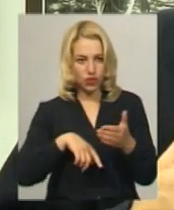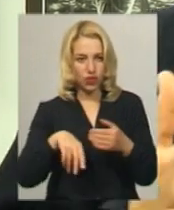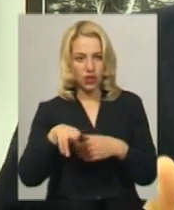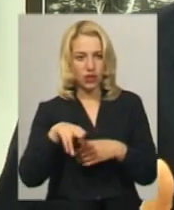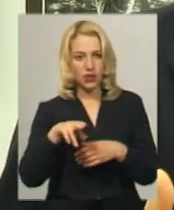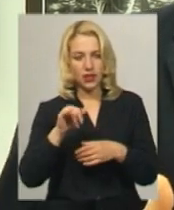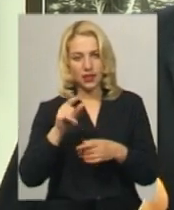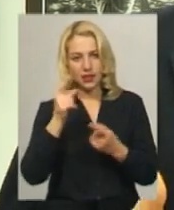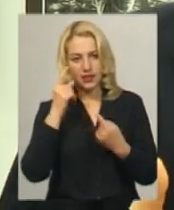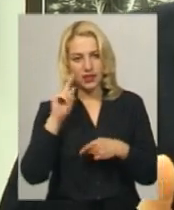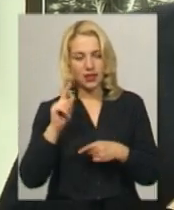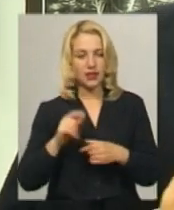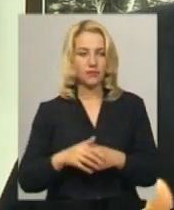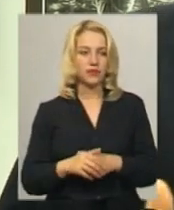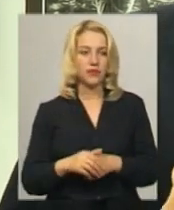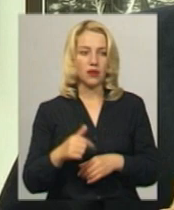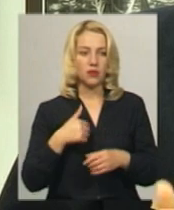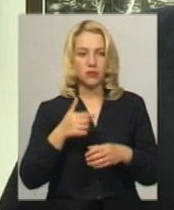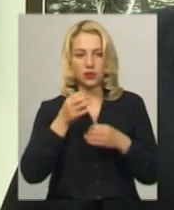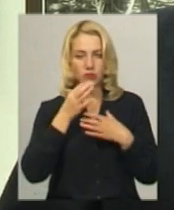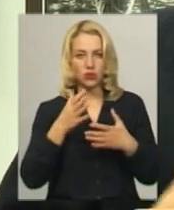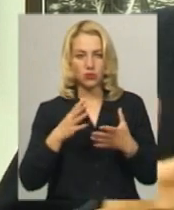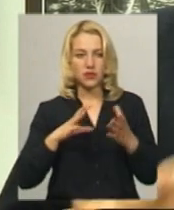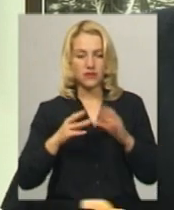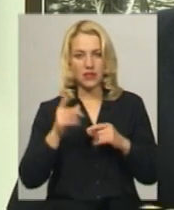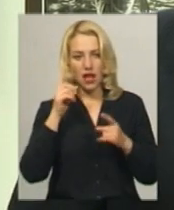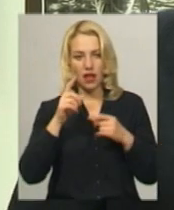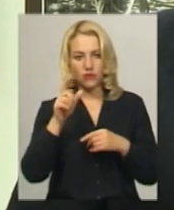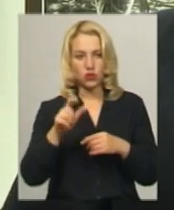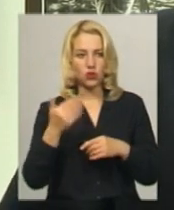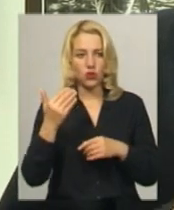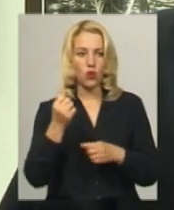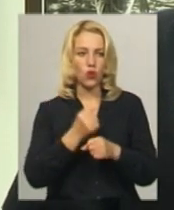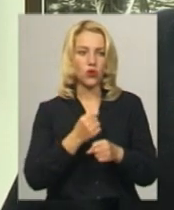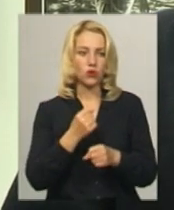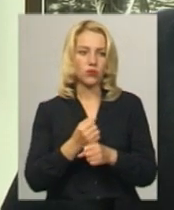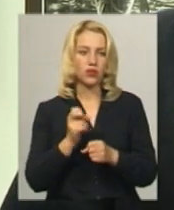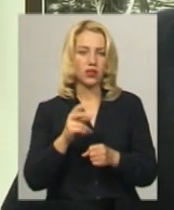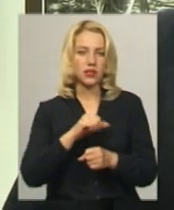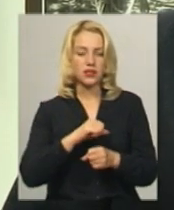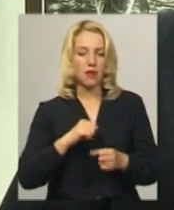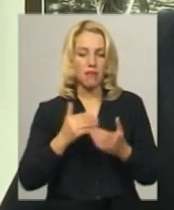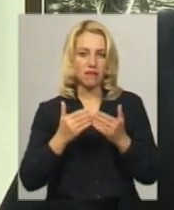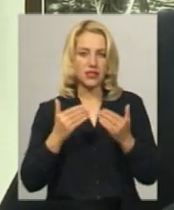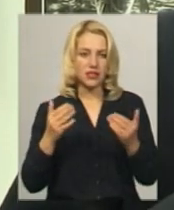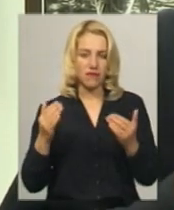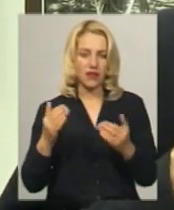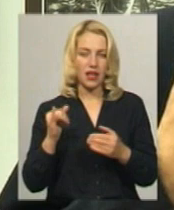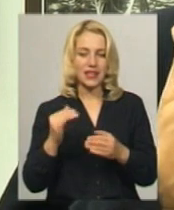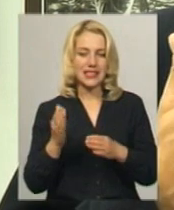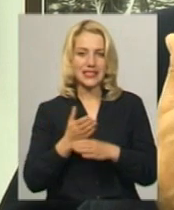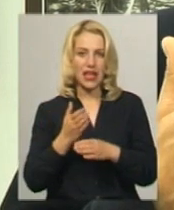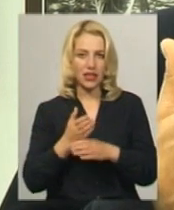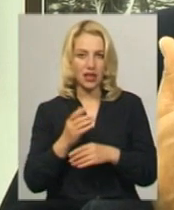певна ідея. Мені подобається взагалі автор його роботи, як сама виставка і серія, тому що